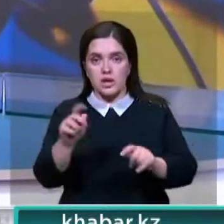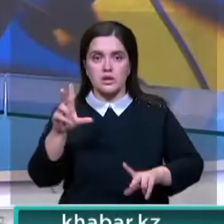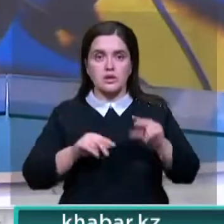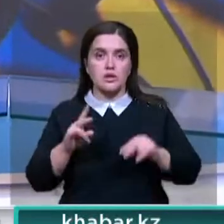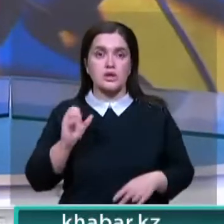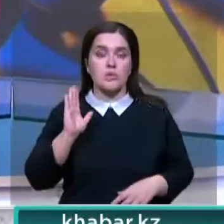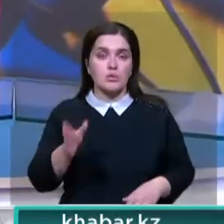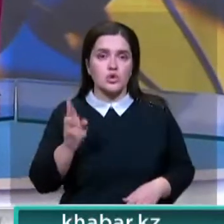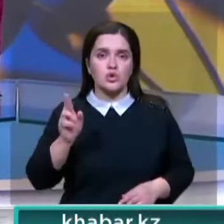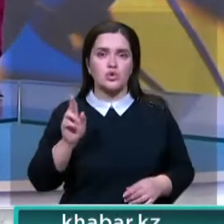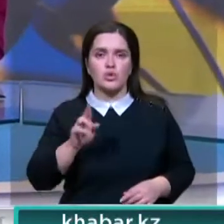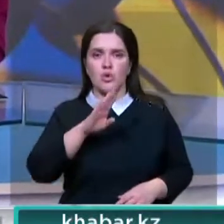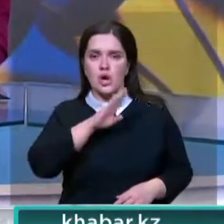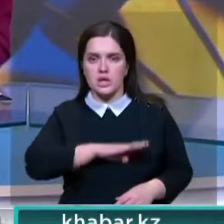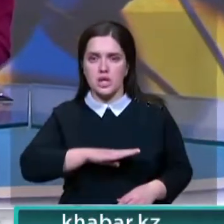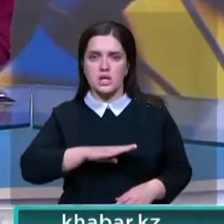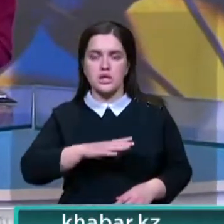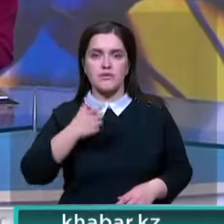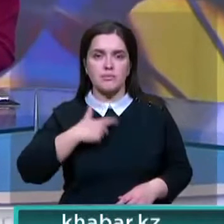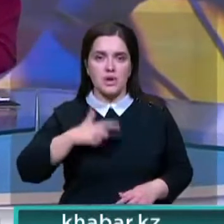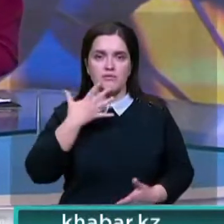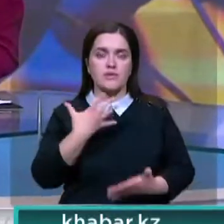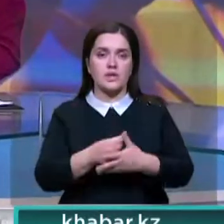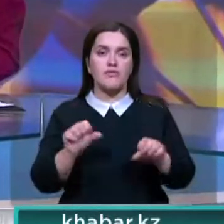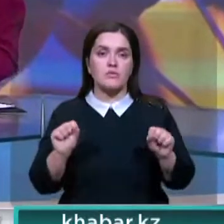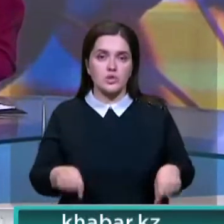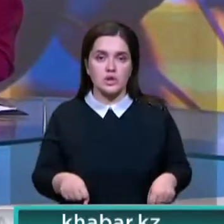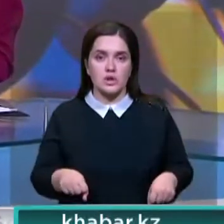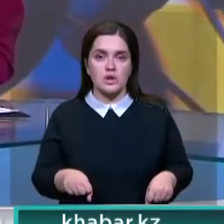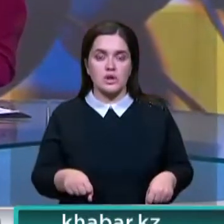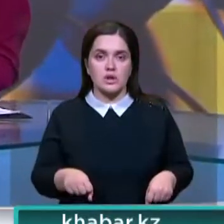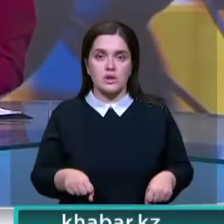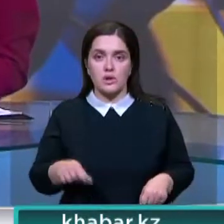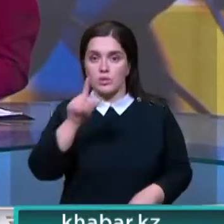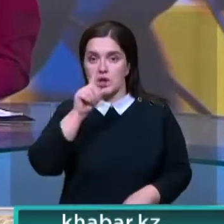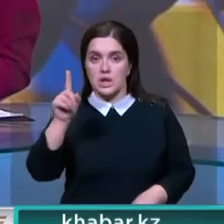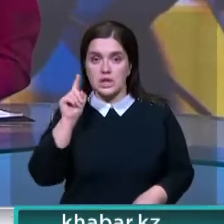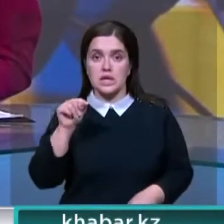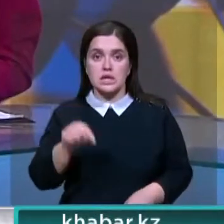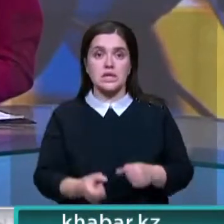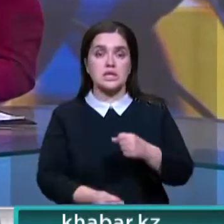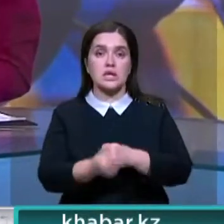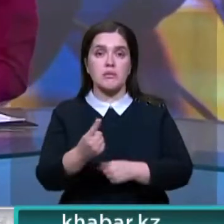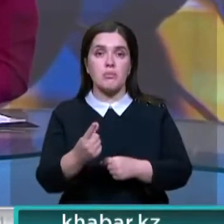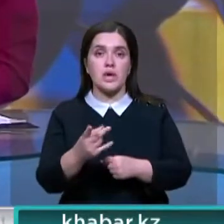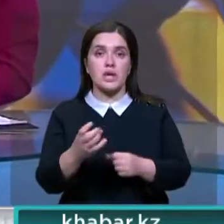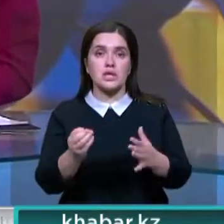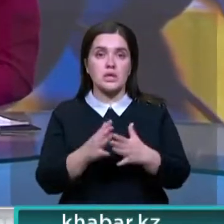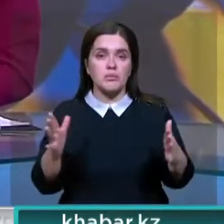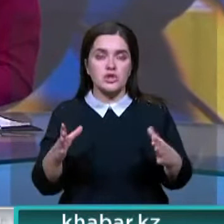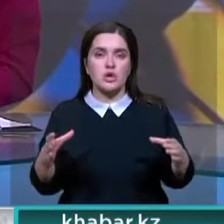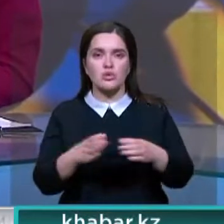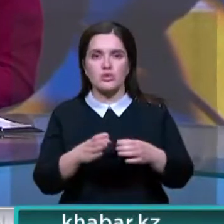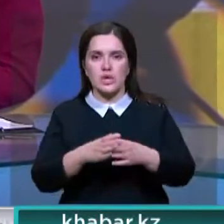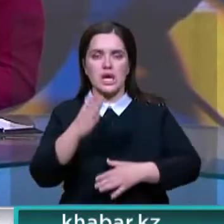они дарят надежду на будущее тем, кто отчаялся в себе в своих возможностях. Около года назад здесь появилась